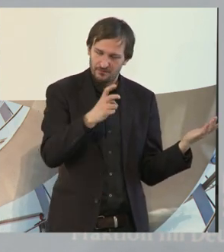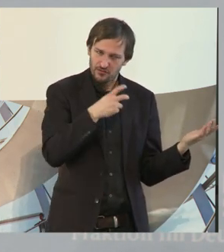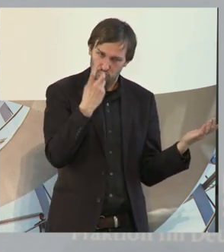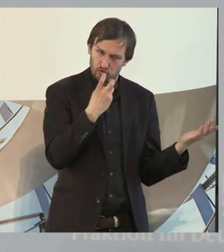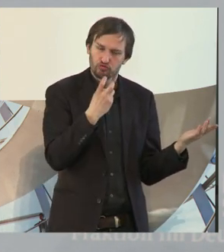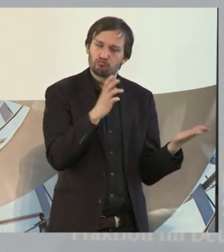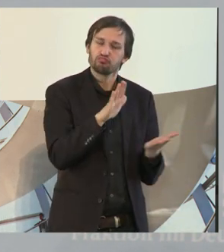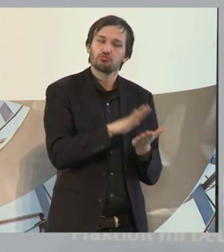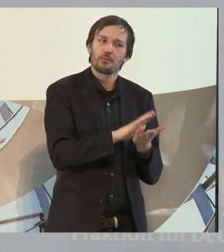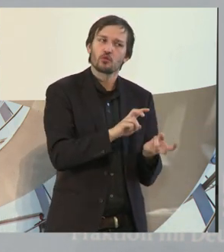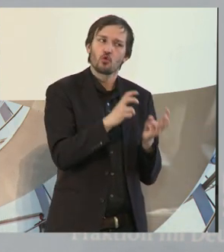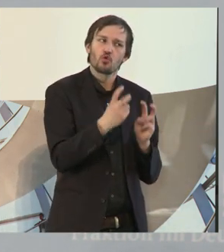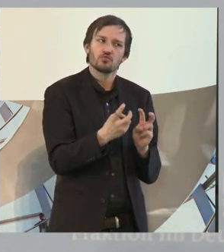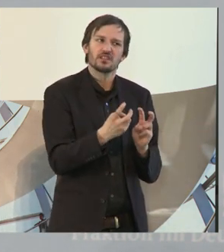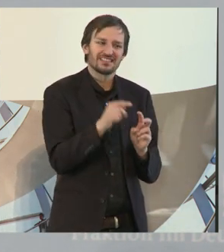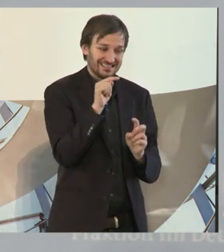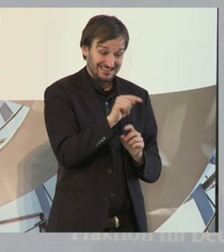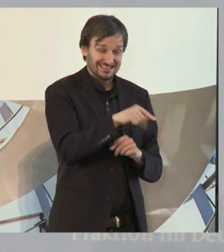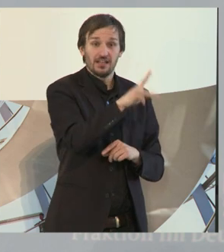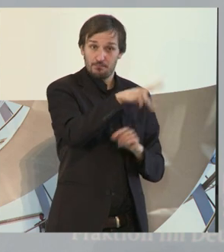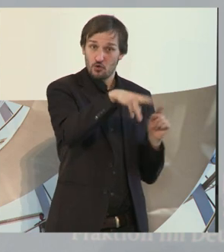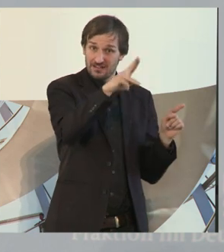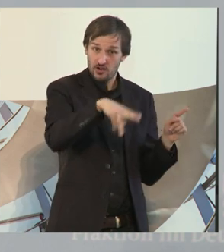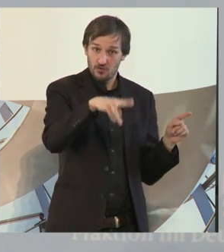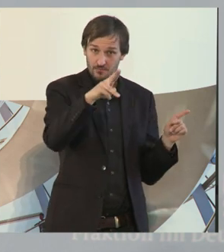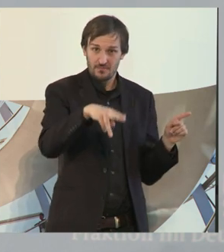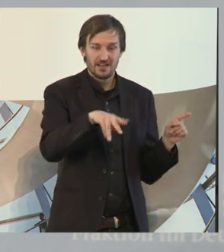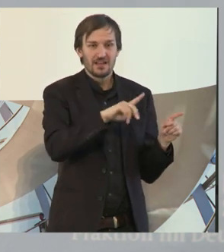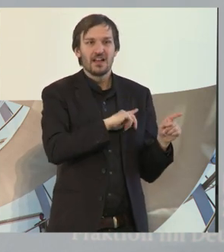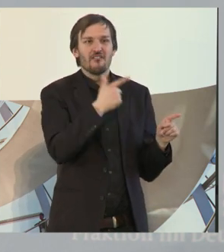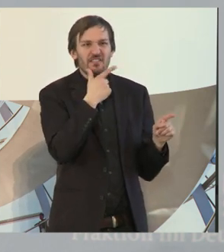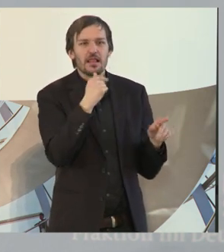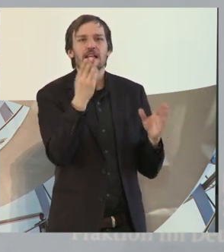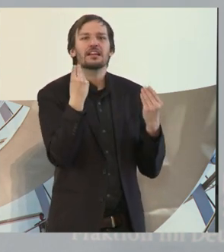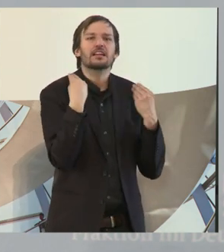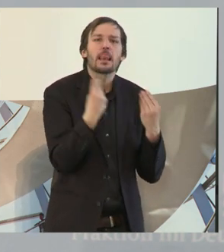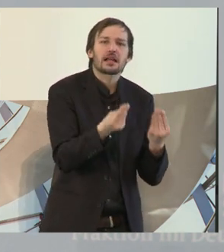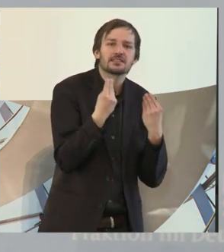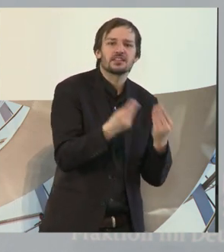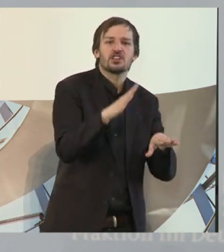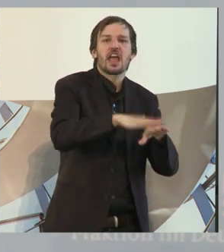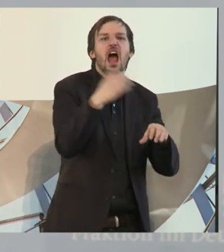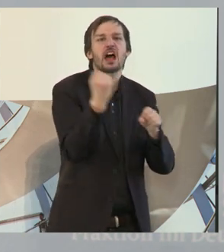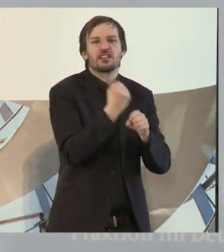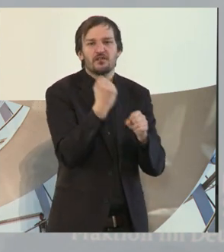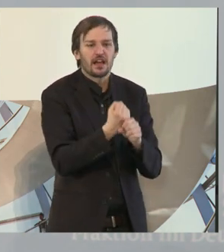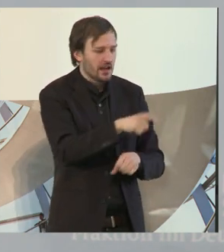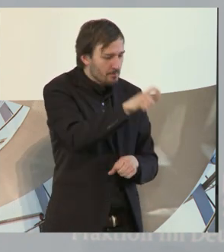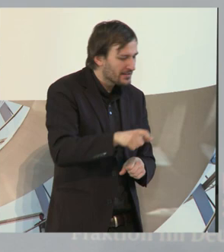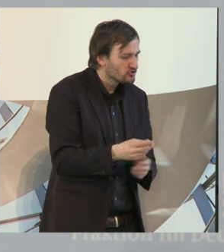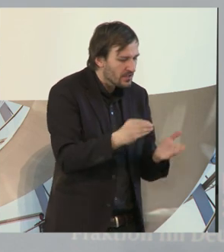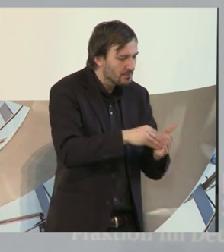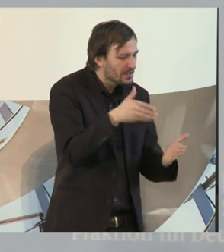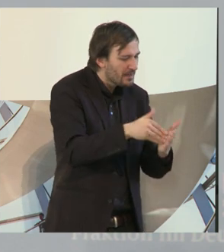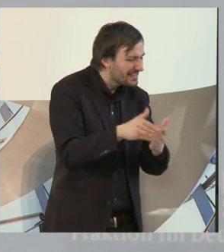haben, in diesem Museum klassisches Handwerk zu vermitteln an die Menschen mit Behinderung, was in dem Leben niemals jemand